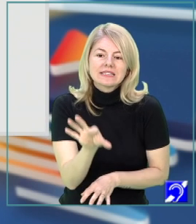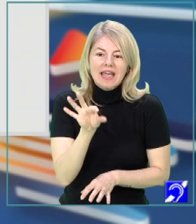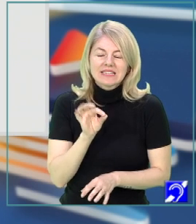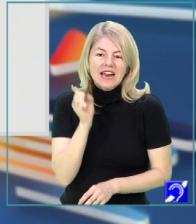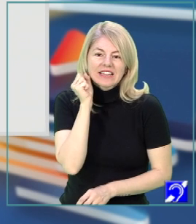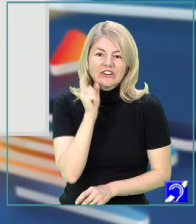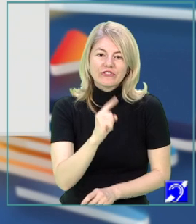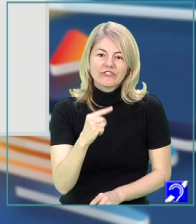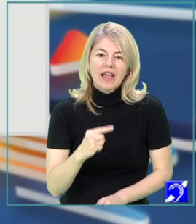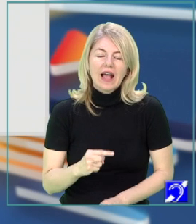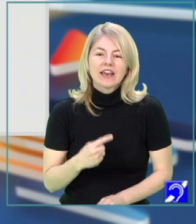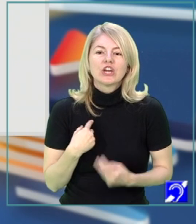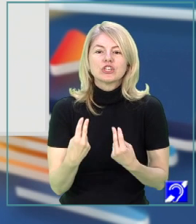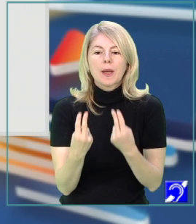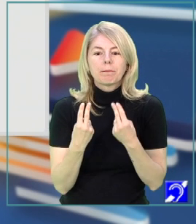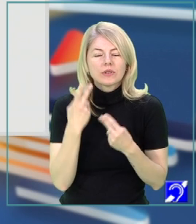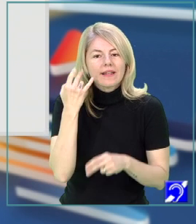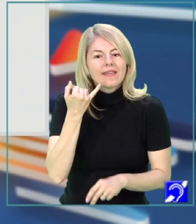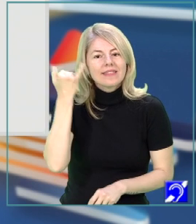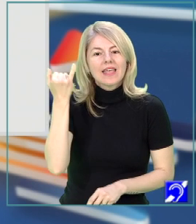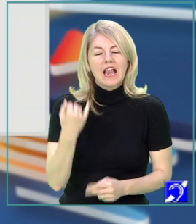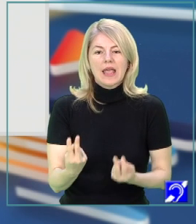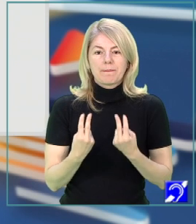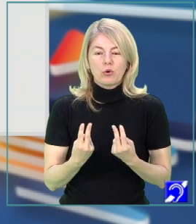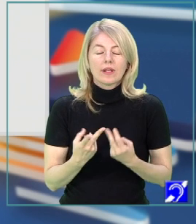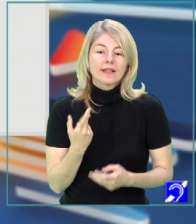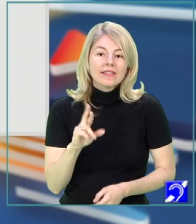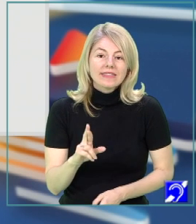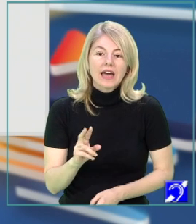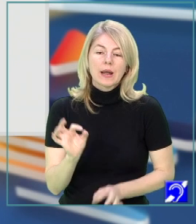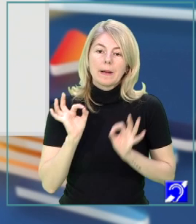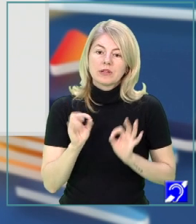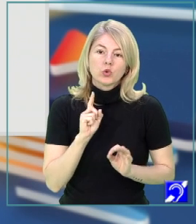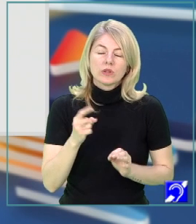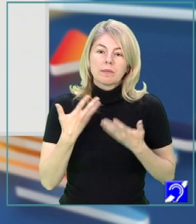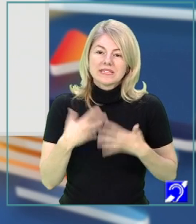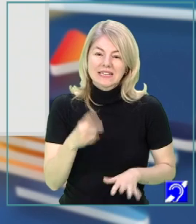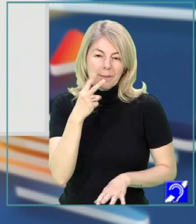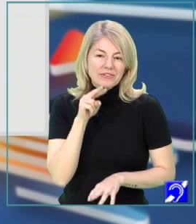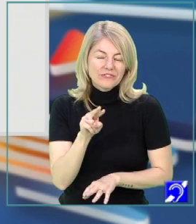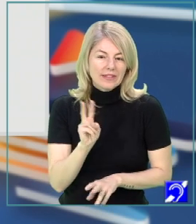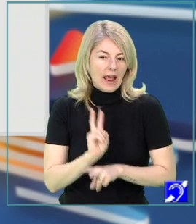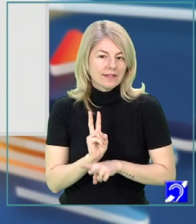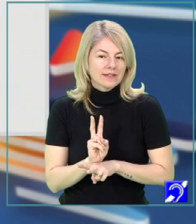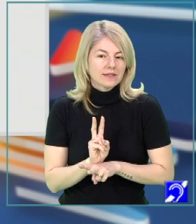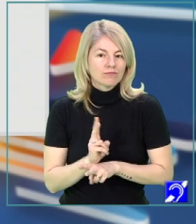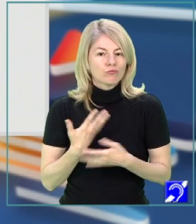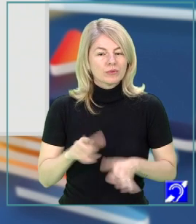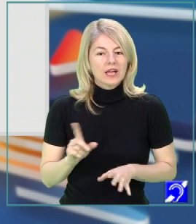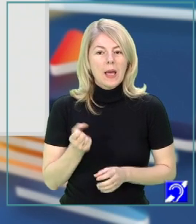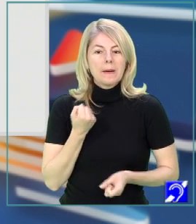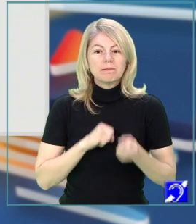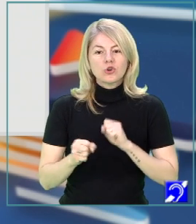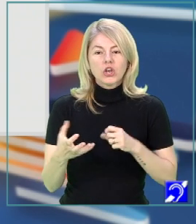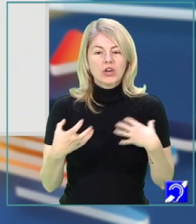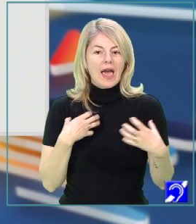fiecare esențialul, ideile importante. Dar bineînțeles nu trebuie să scap din vedere mișloacele artistice